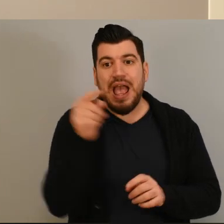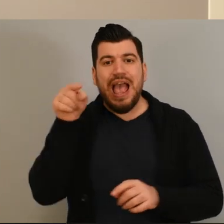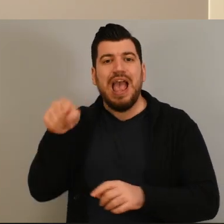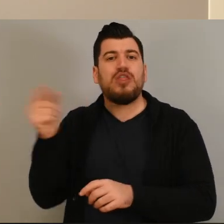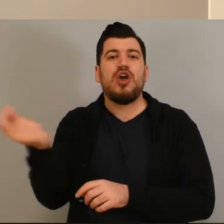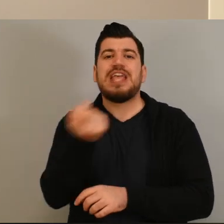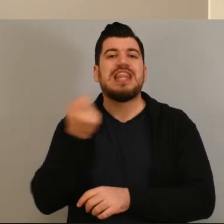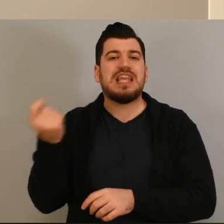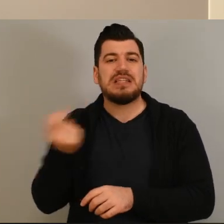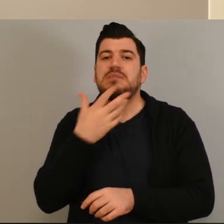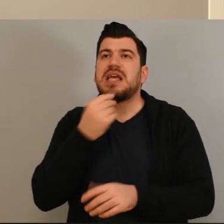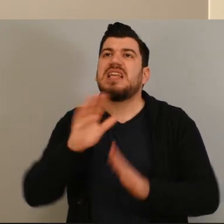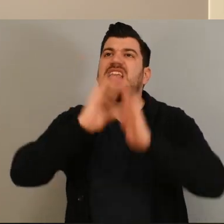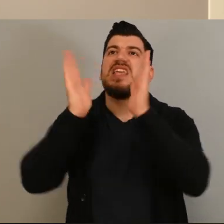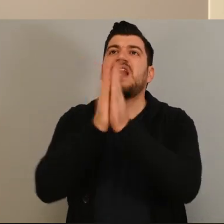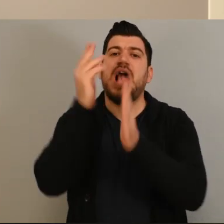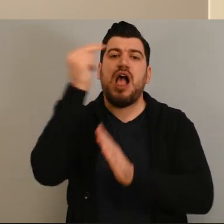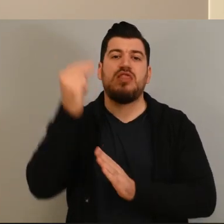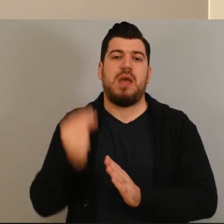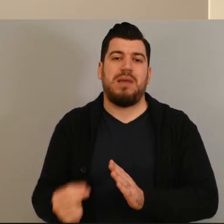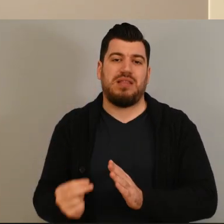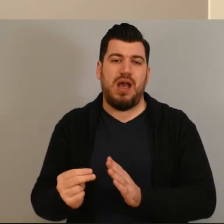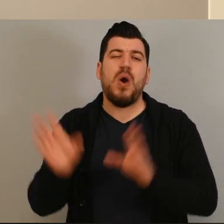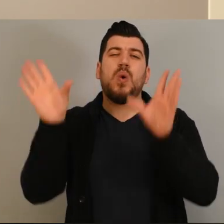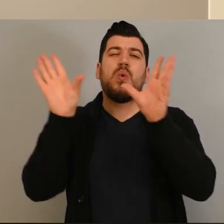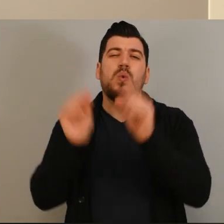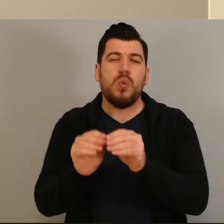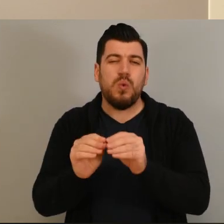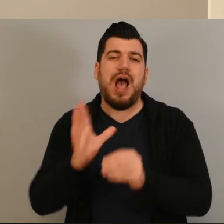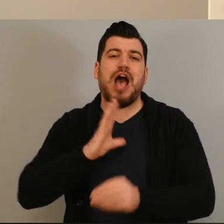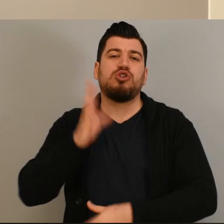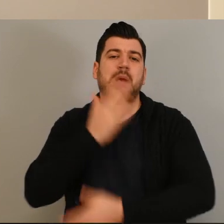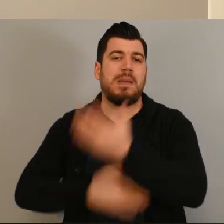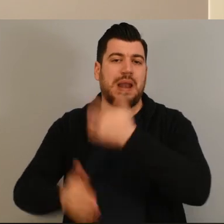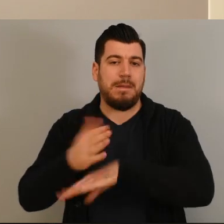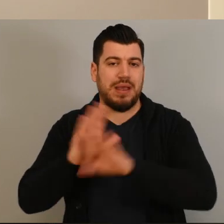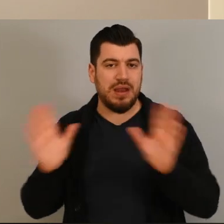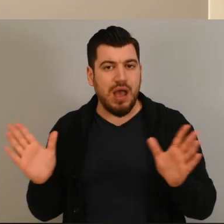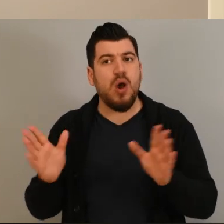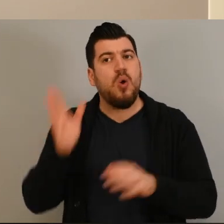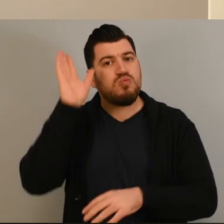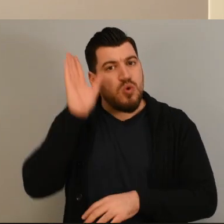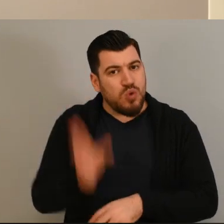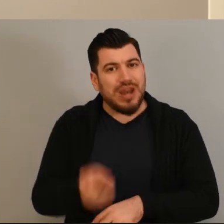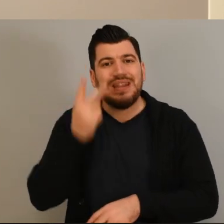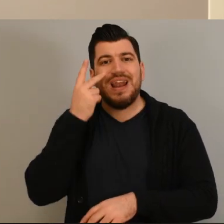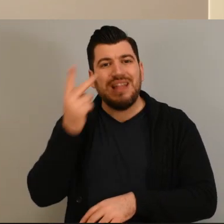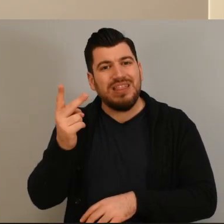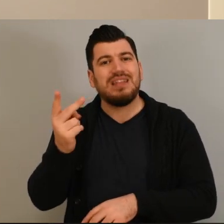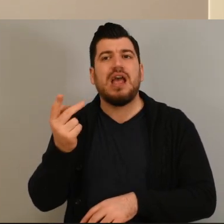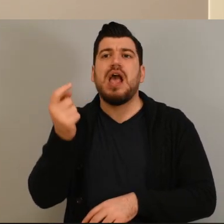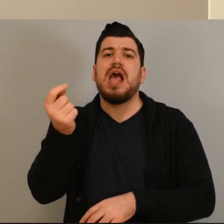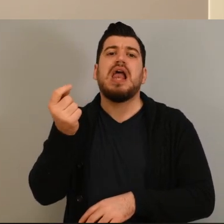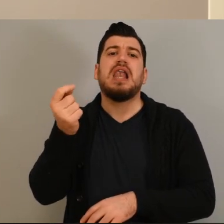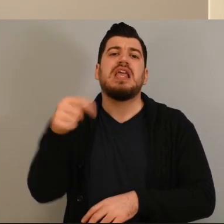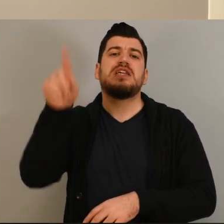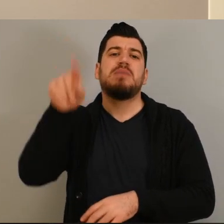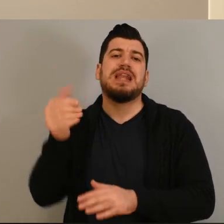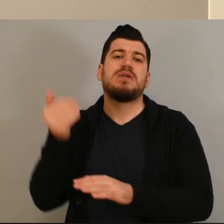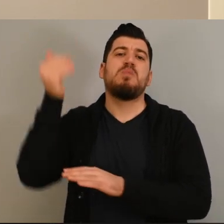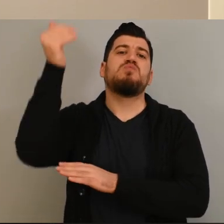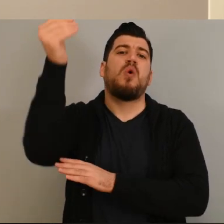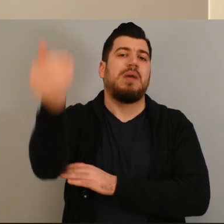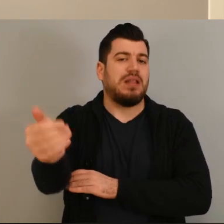θέματα ευρύτερης κοινωνικής ενημέρωσης που κάποιος αν δει το βίντεό μας λίγες μέρες αργότερα μπορεί να